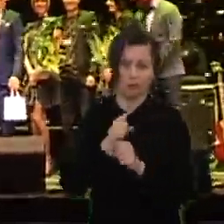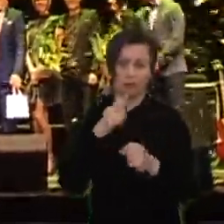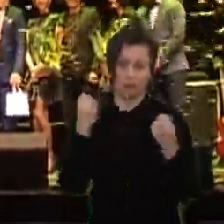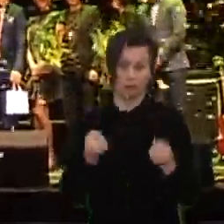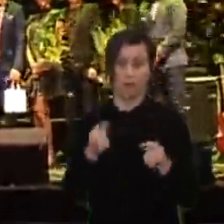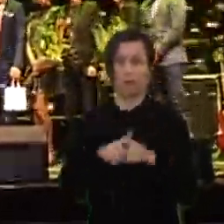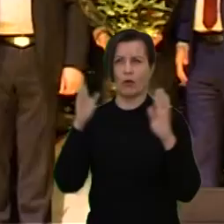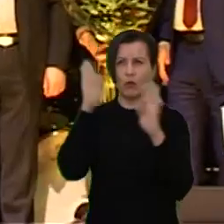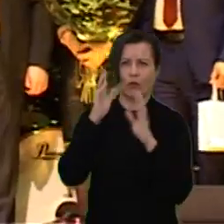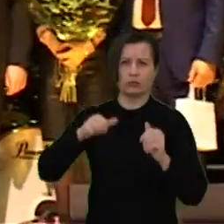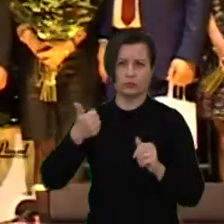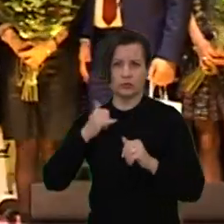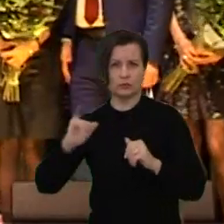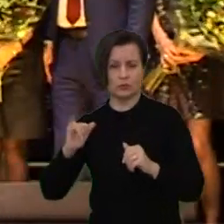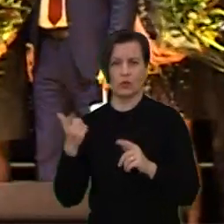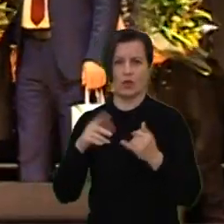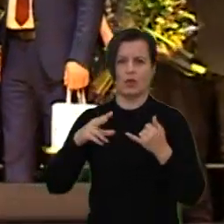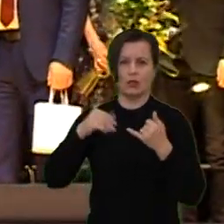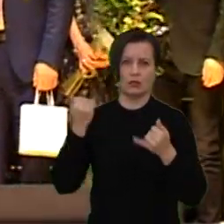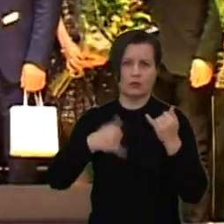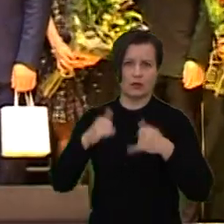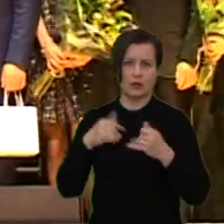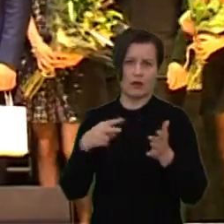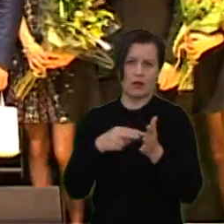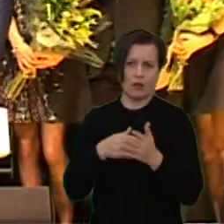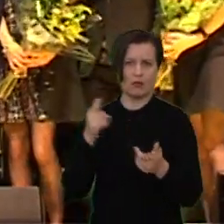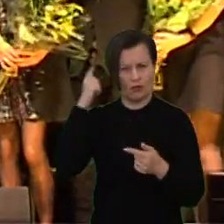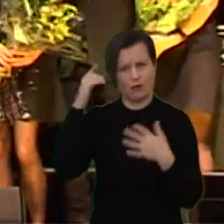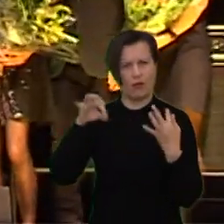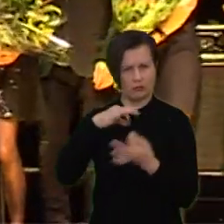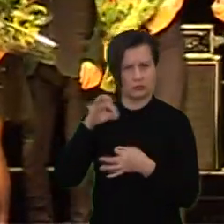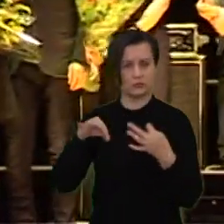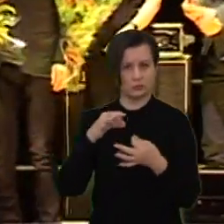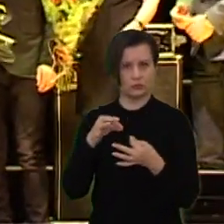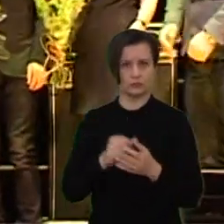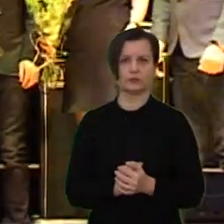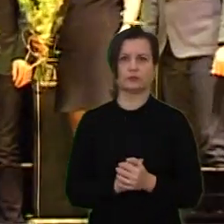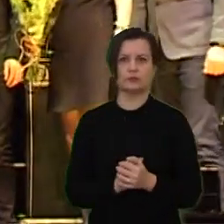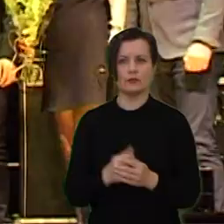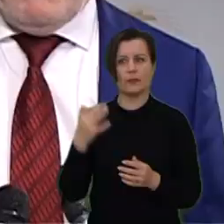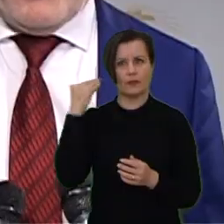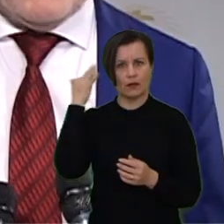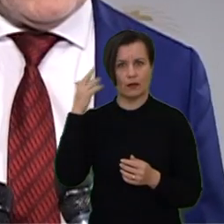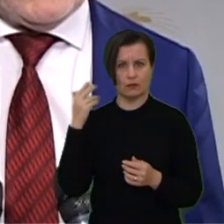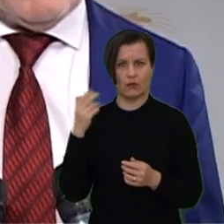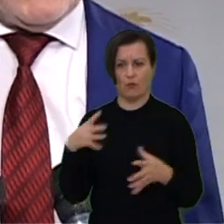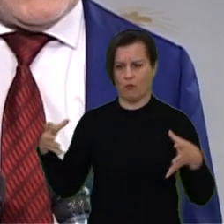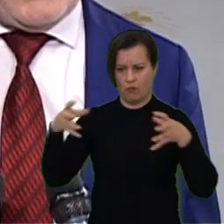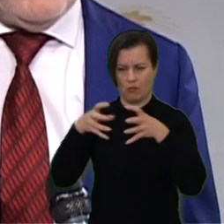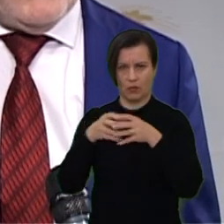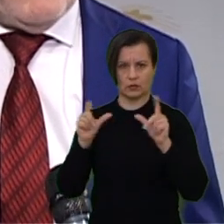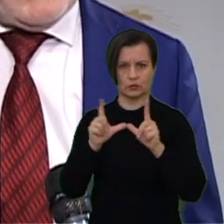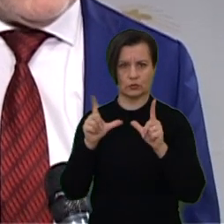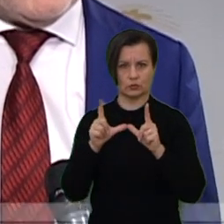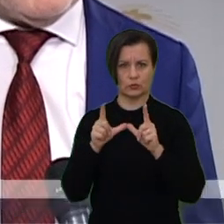pastovios produkcijos su pirkimu ar trašų kainos, kartais yra tikras galvos ūkis. Mani čia bendras ūkis tai yra tūkstantys šimtas